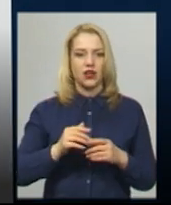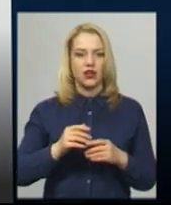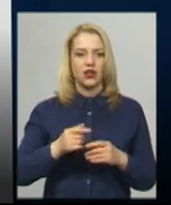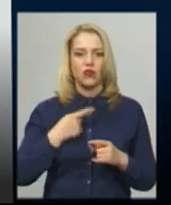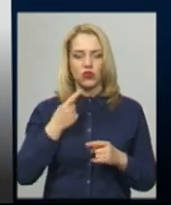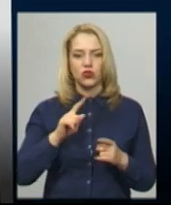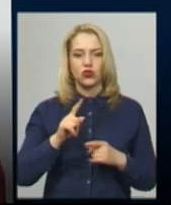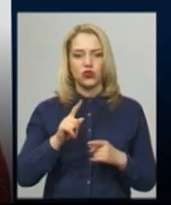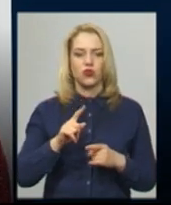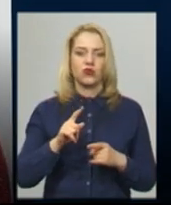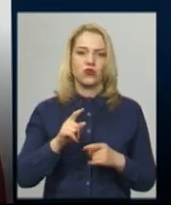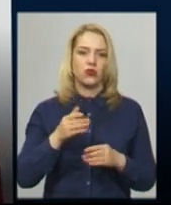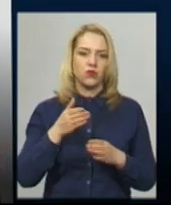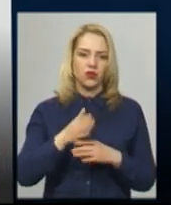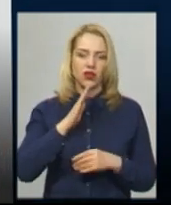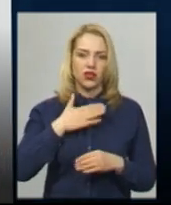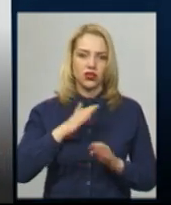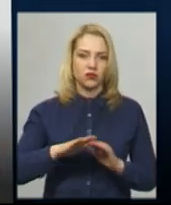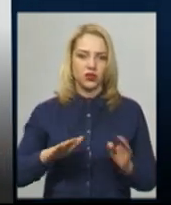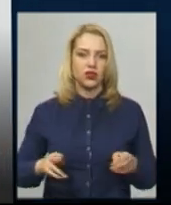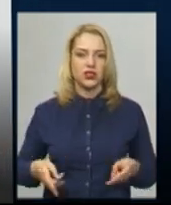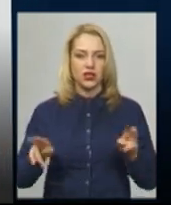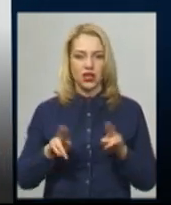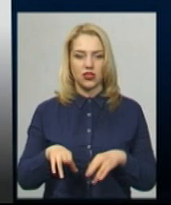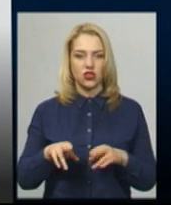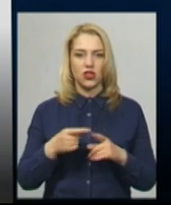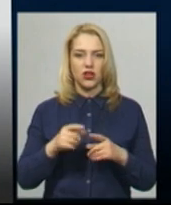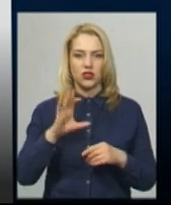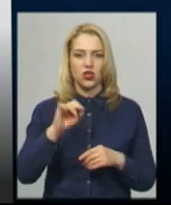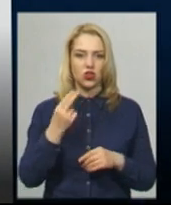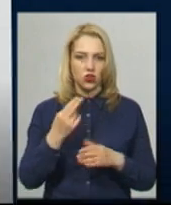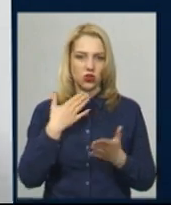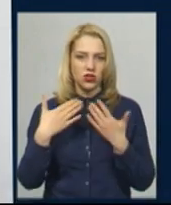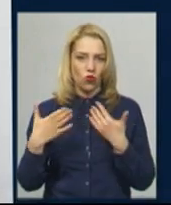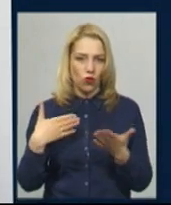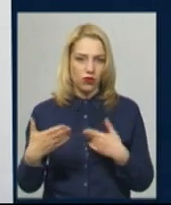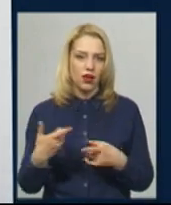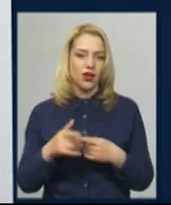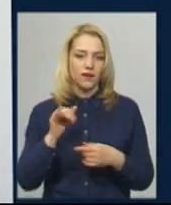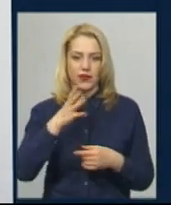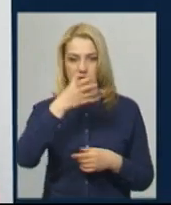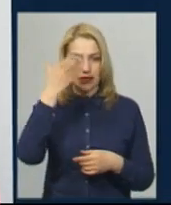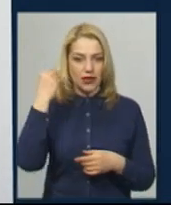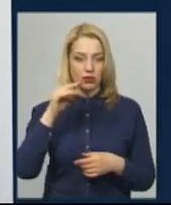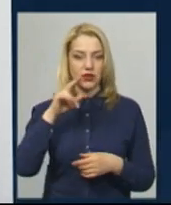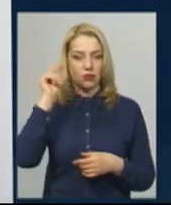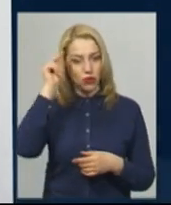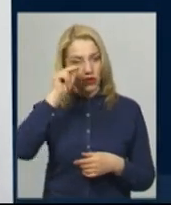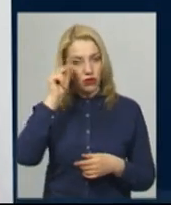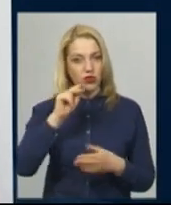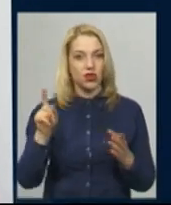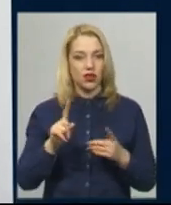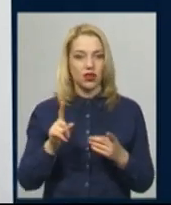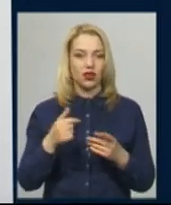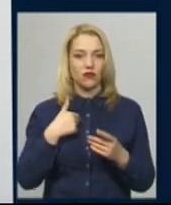нашим діткам залишатися в соціумі і не забувати то навчання, яке вони